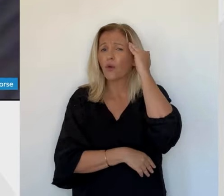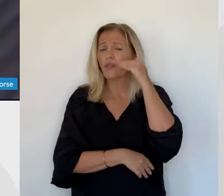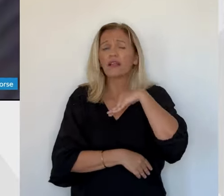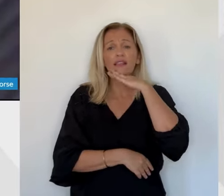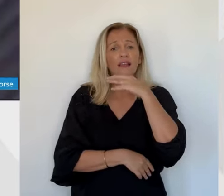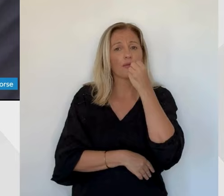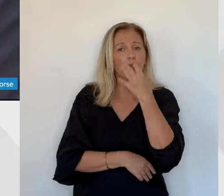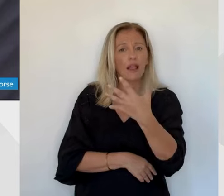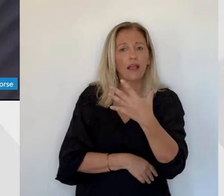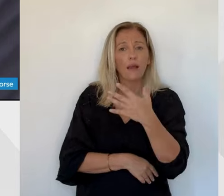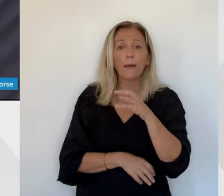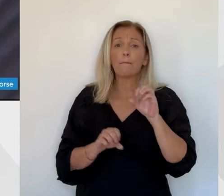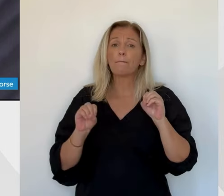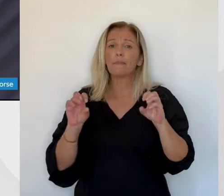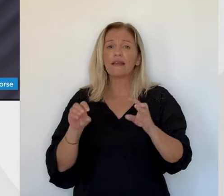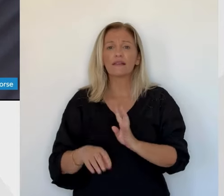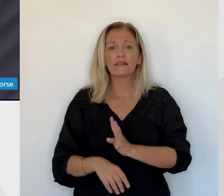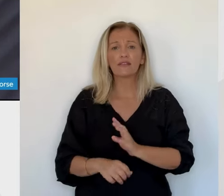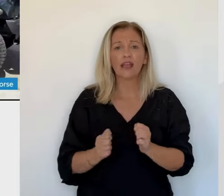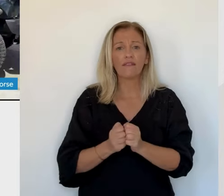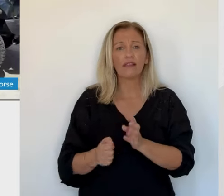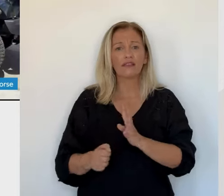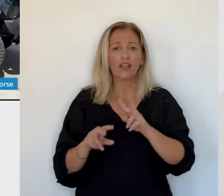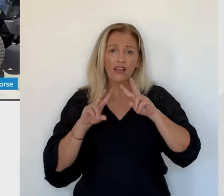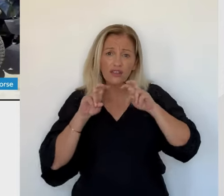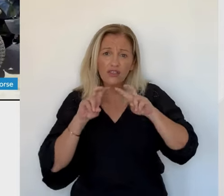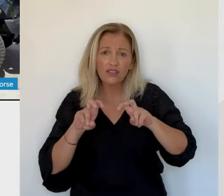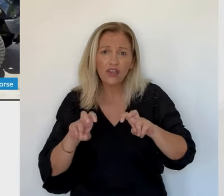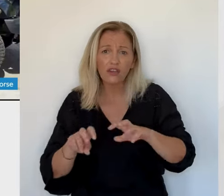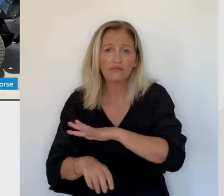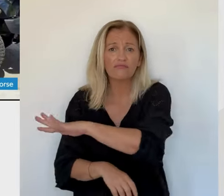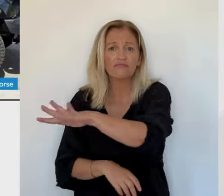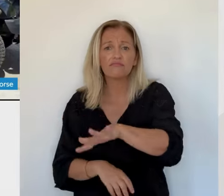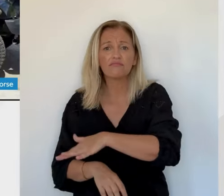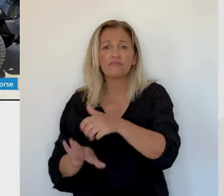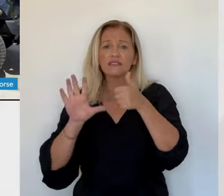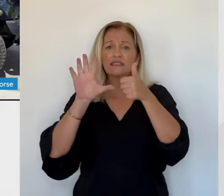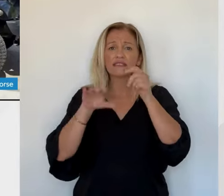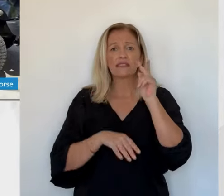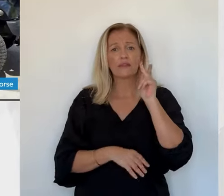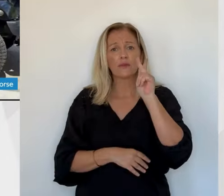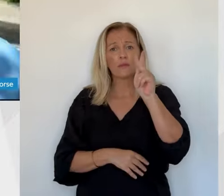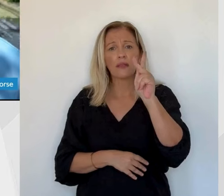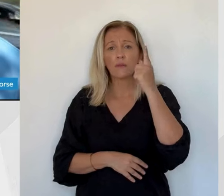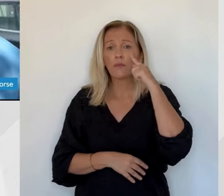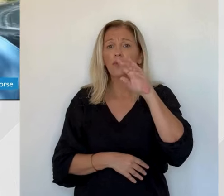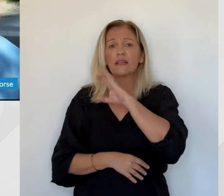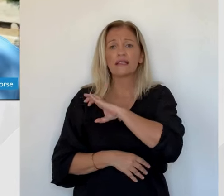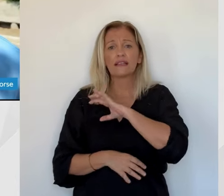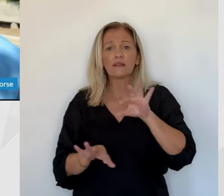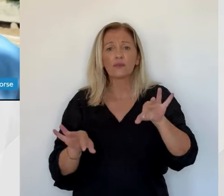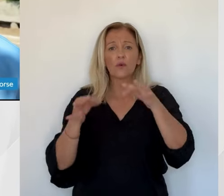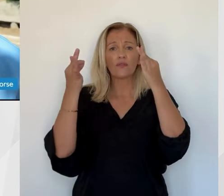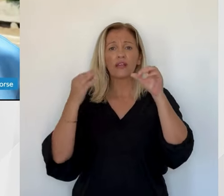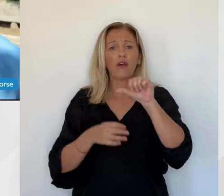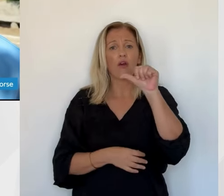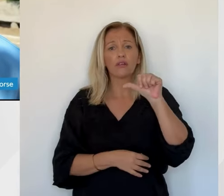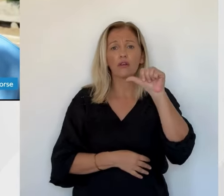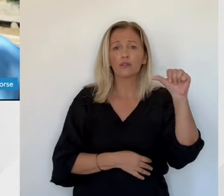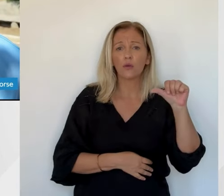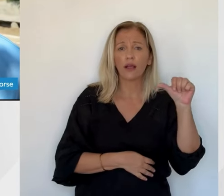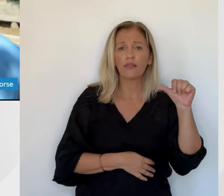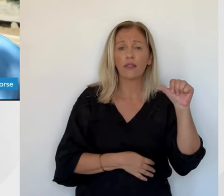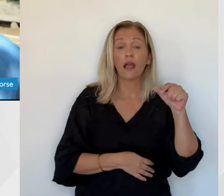périmètre dans un rayon de près de 6 km. Les gendarmes sont à la recherche du moindre indice. A nouveau, des recherches avec le chien